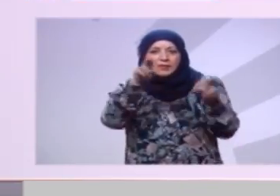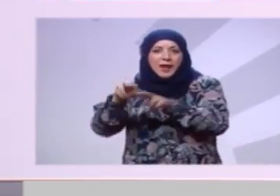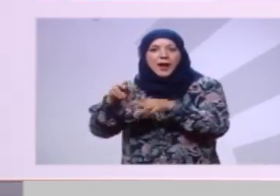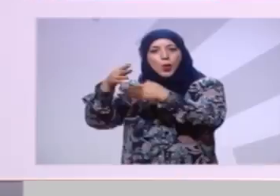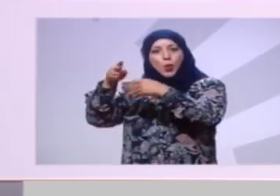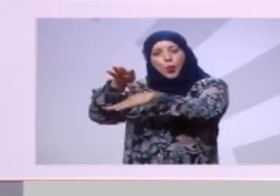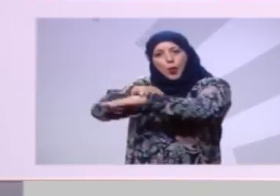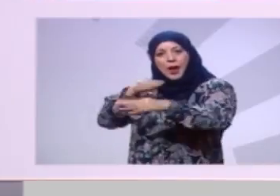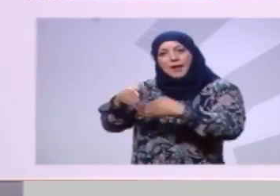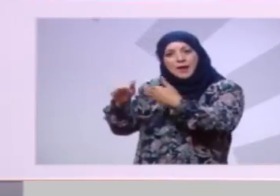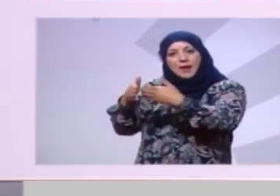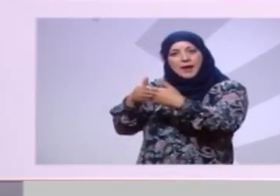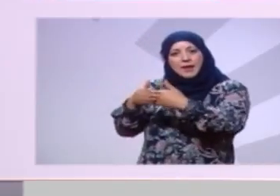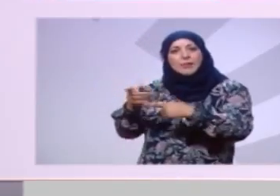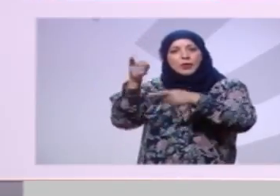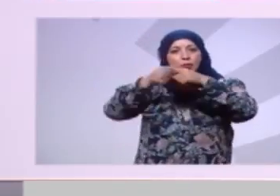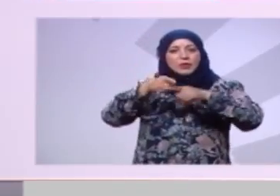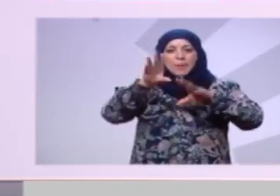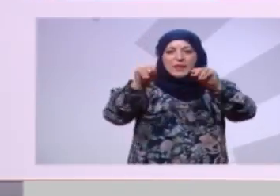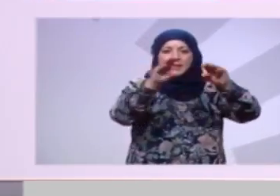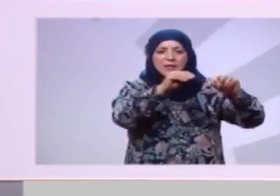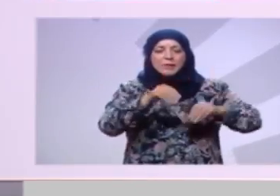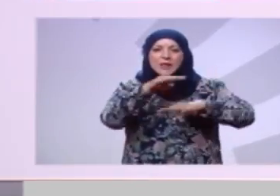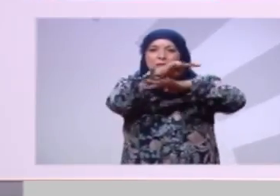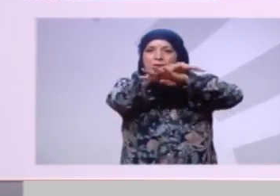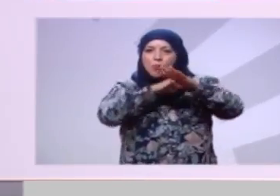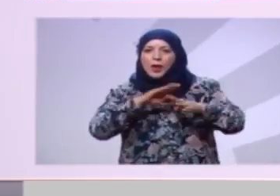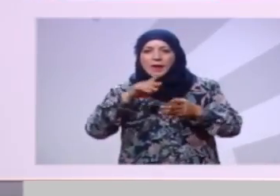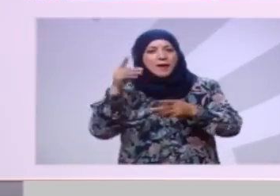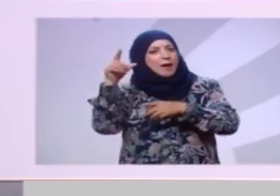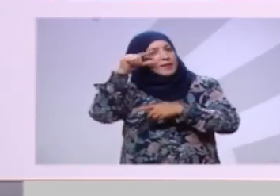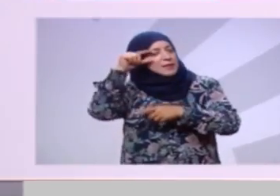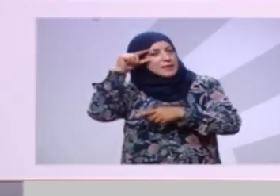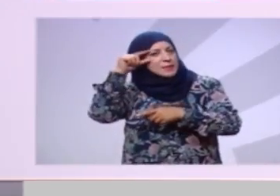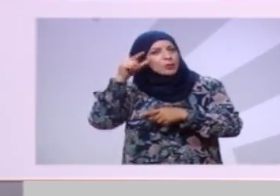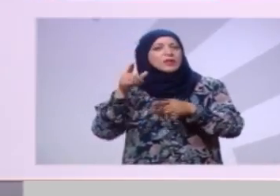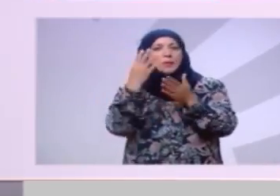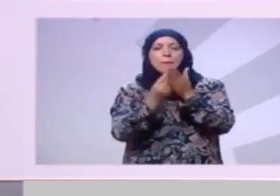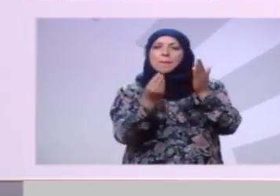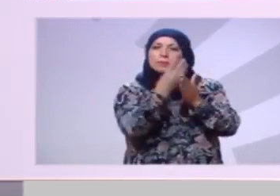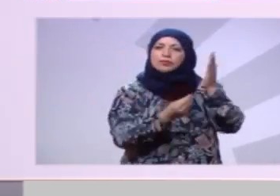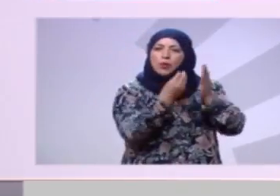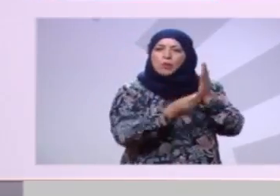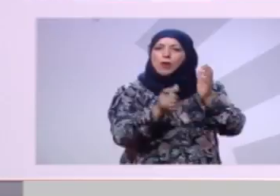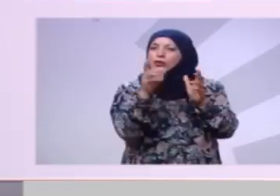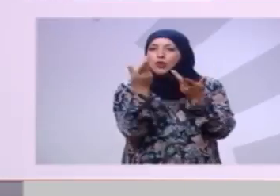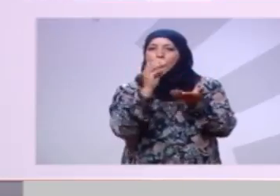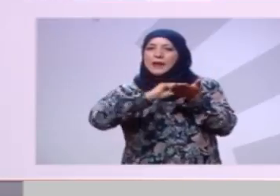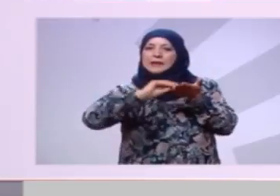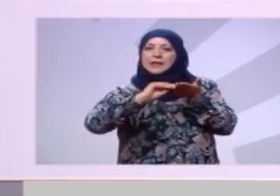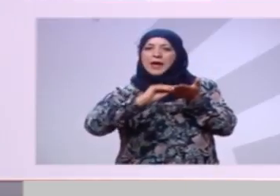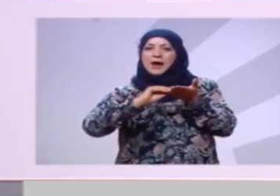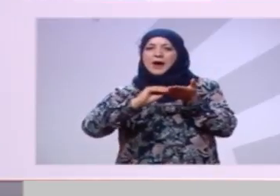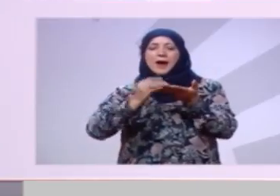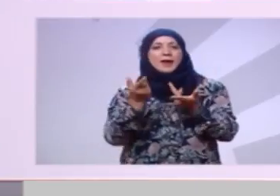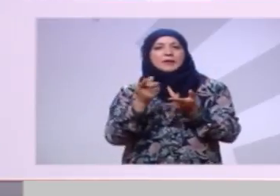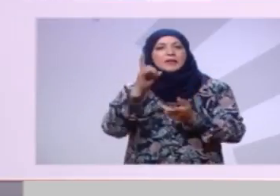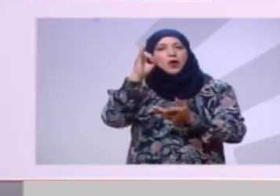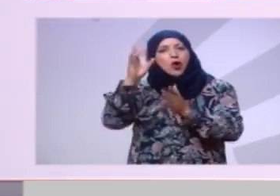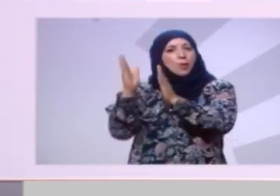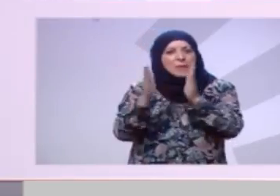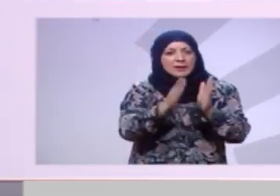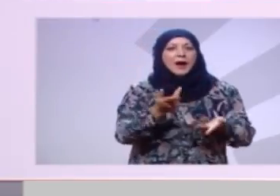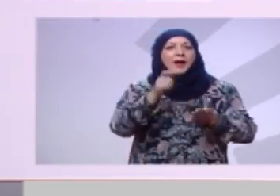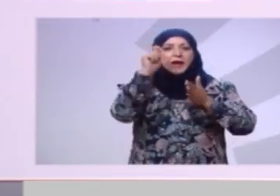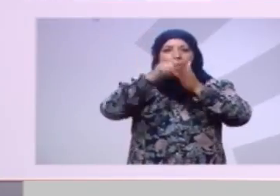وسائل بن عون منطل تقرر إلى إدارة عمومية محلية وتنتقر إلى مراك الشرطة لابد من